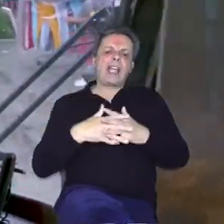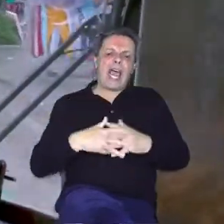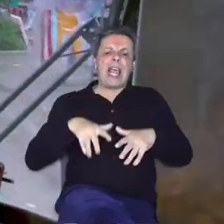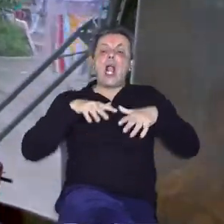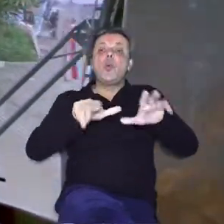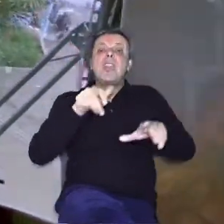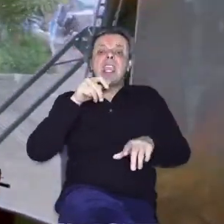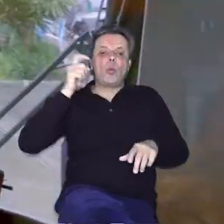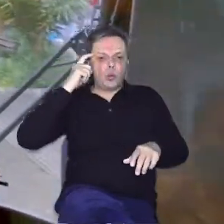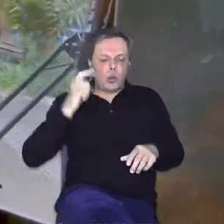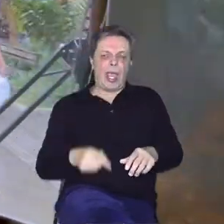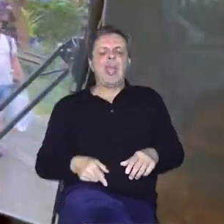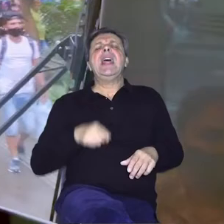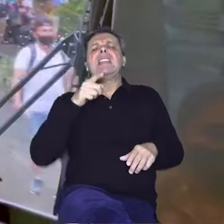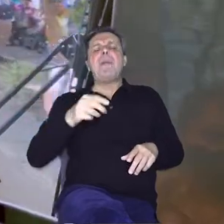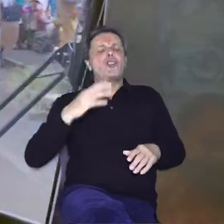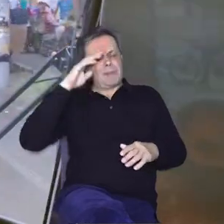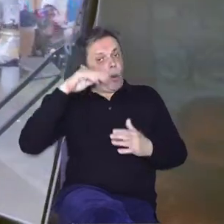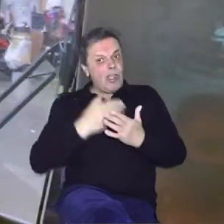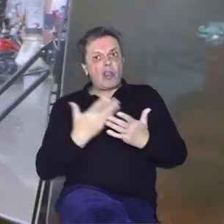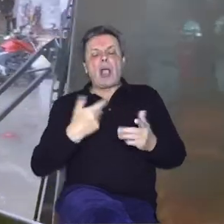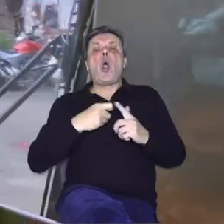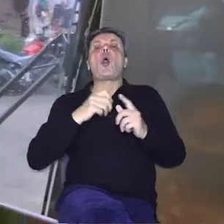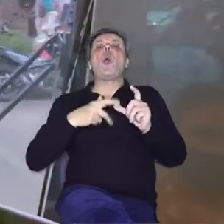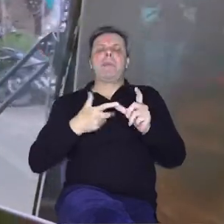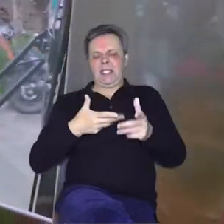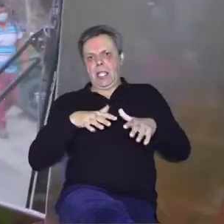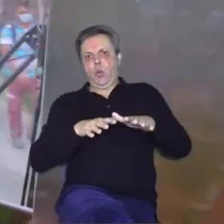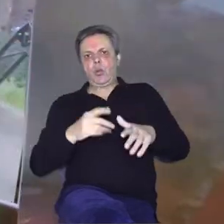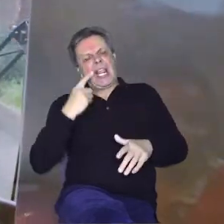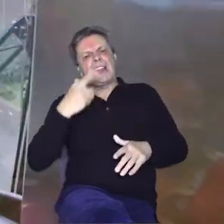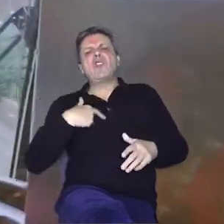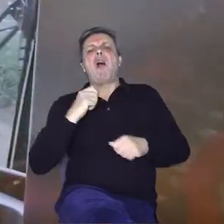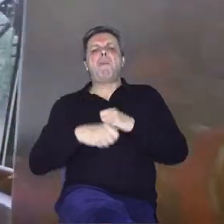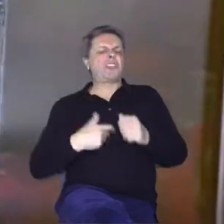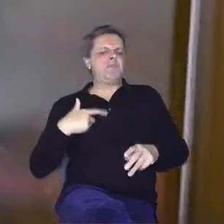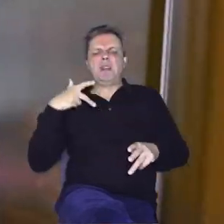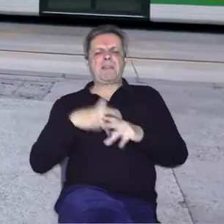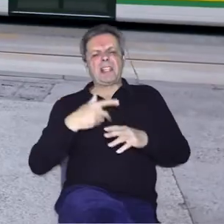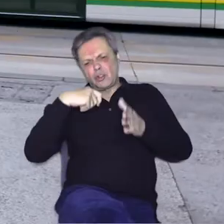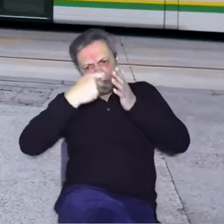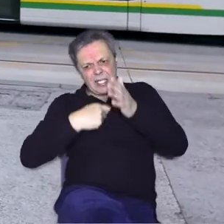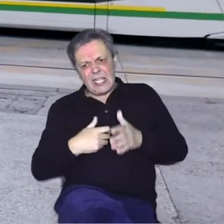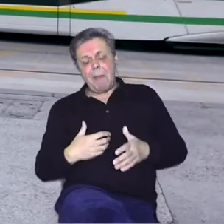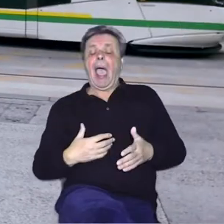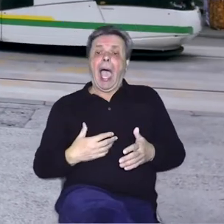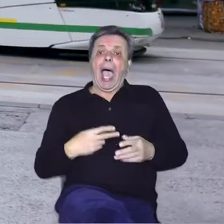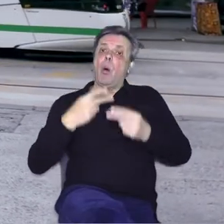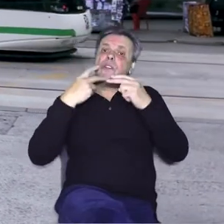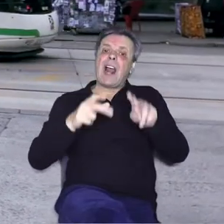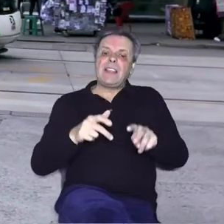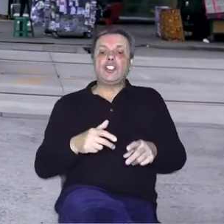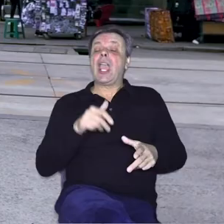ljudi i kulture. I u medaljinu sam se uvjerio kako kolumbijci gledaju svoja posla. Ne smeta im što ih se snima, a rado će